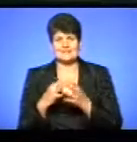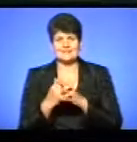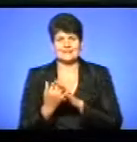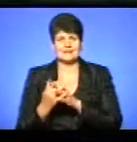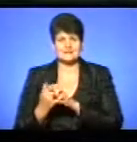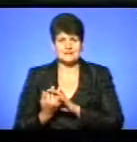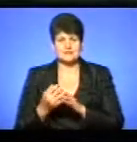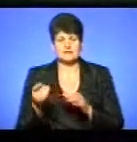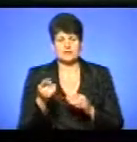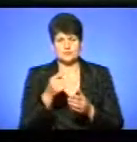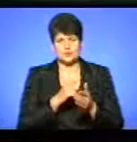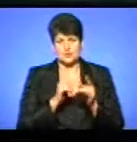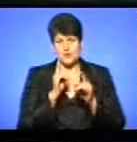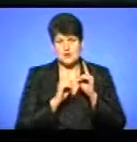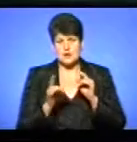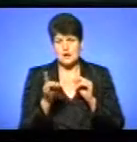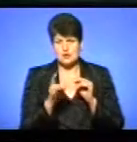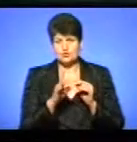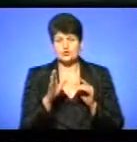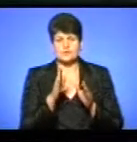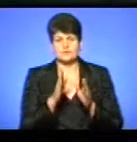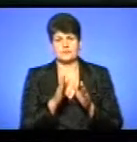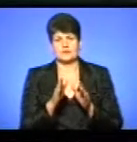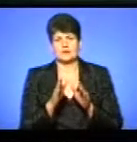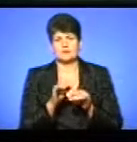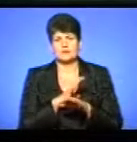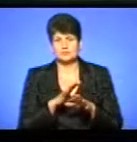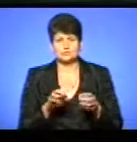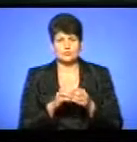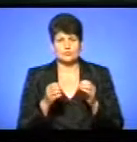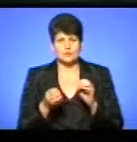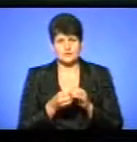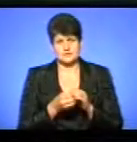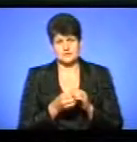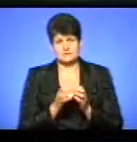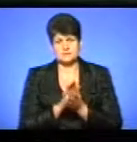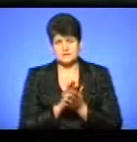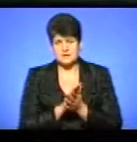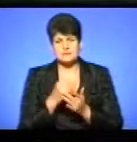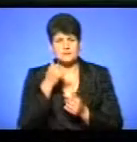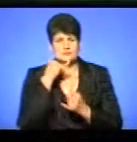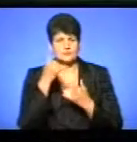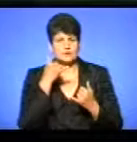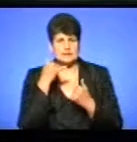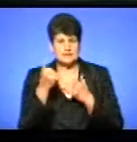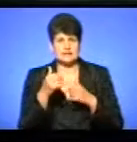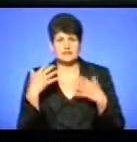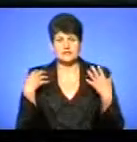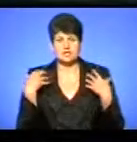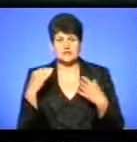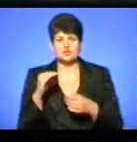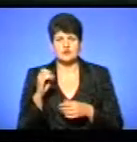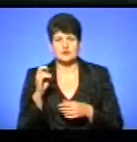Тернопільського району для того, аби врегулювати проблему з вивезенням побутових відходів. Ми телефонували до начальника житлово-комунального